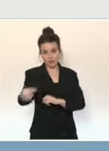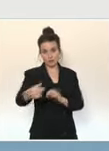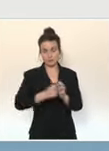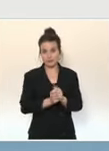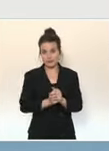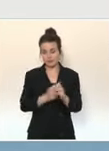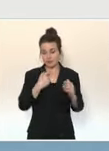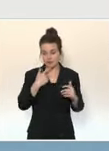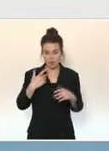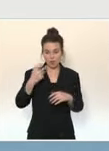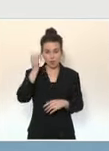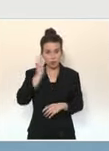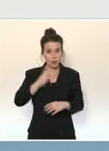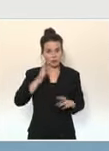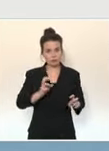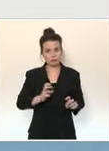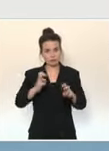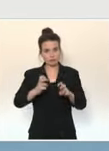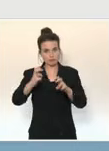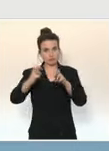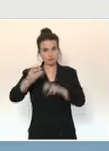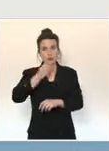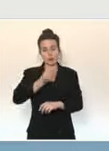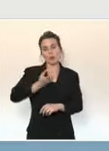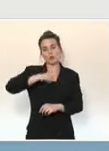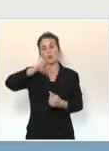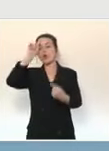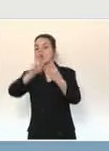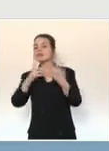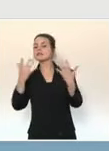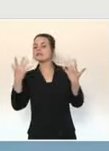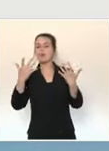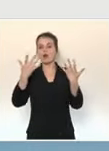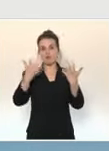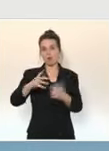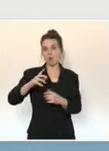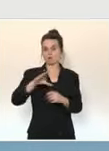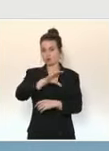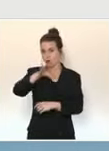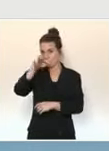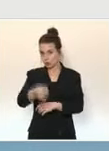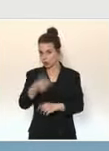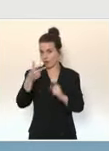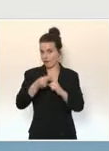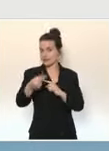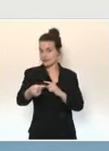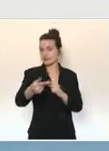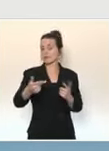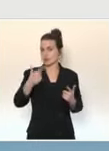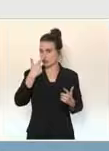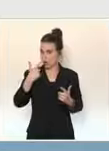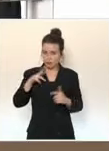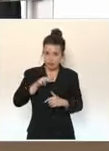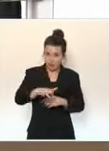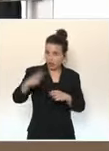les chiffres continuent de monter chaque jour. Je le redis, notre objectif, c'est 100 % vaccinés. Nous y arriverons et la confiance paye. Une